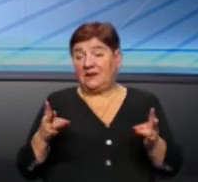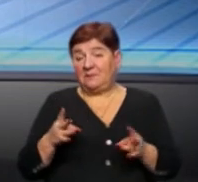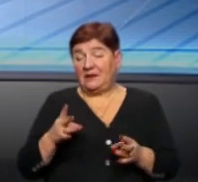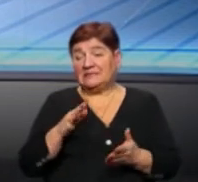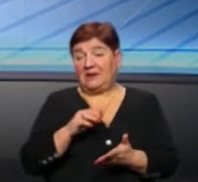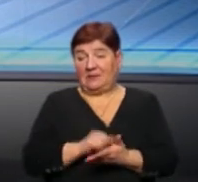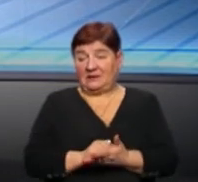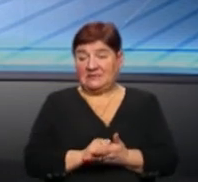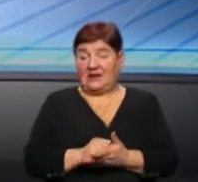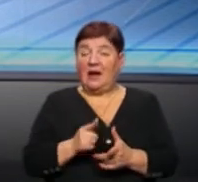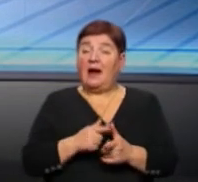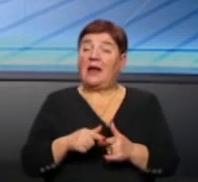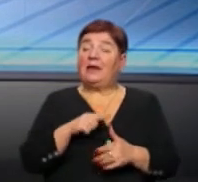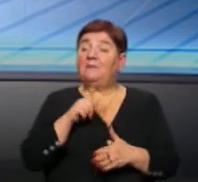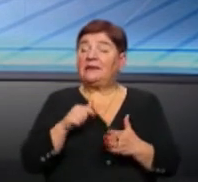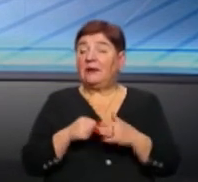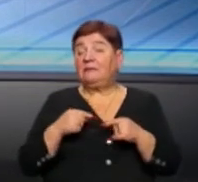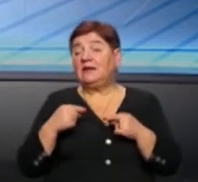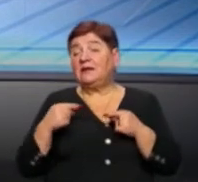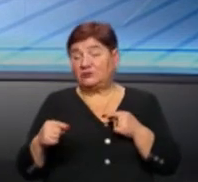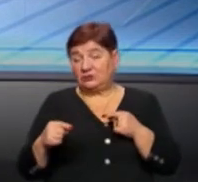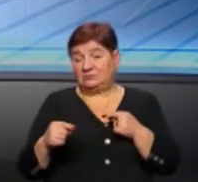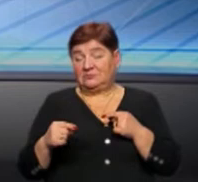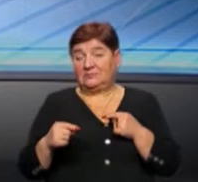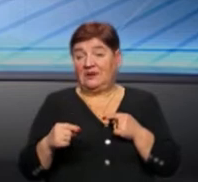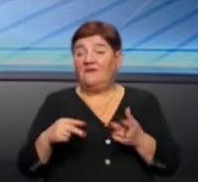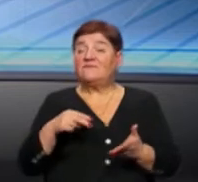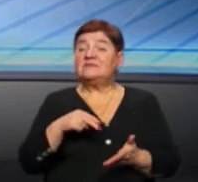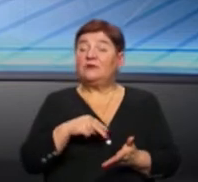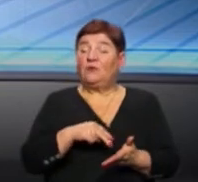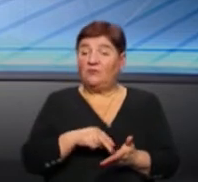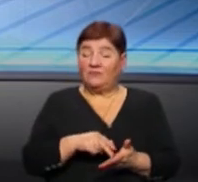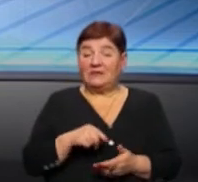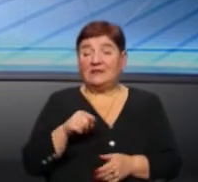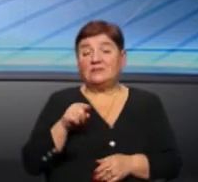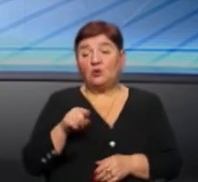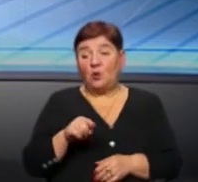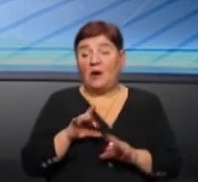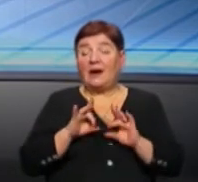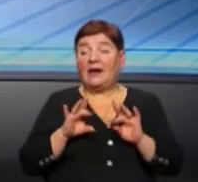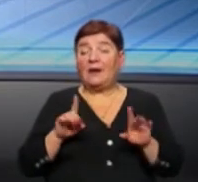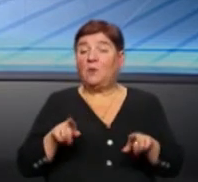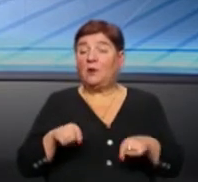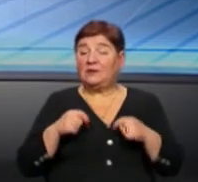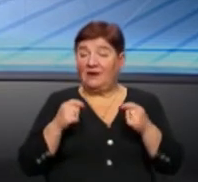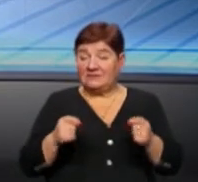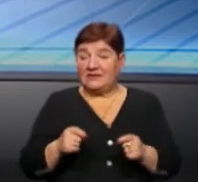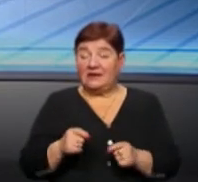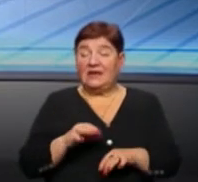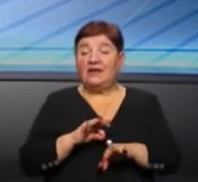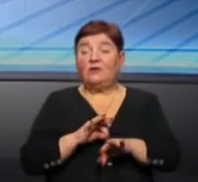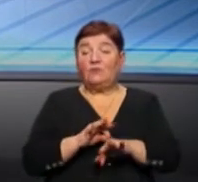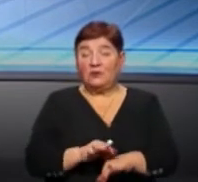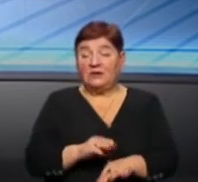скажімо так, займатися. Але питання вже інше. Встановлювати цього рекламодавця і